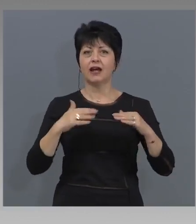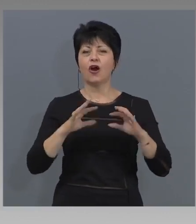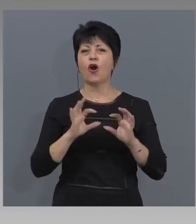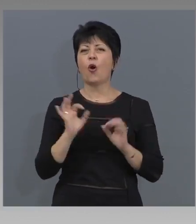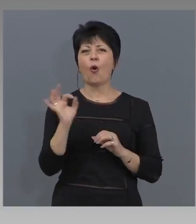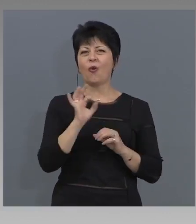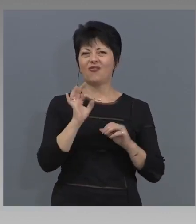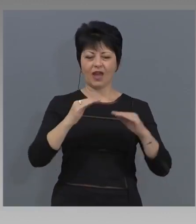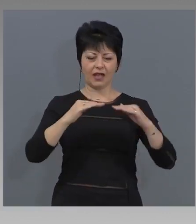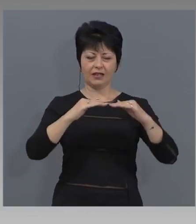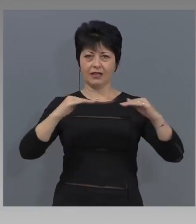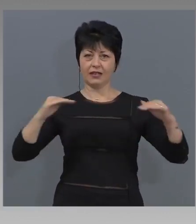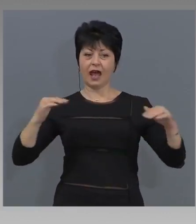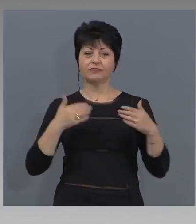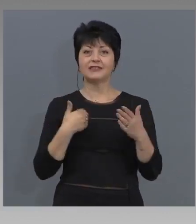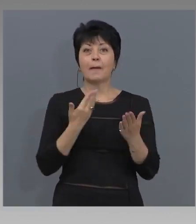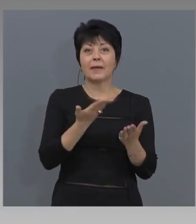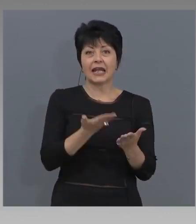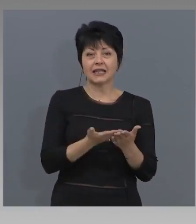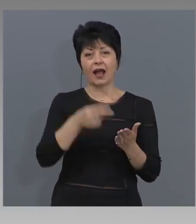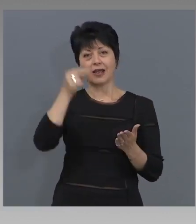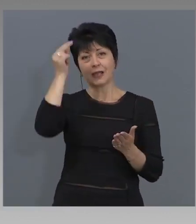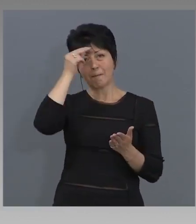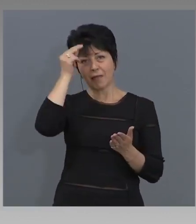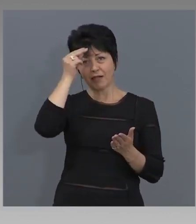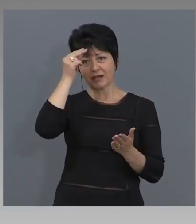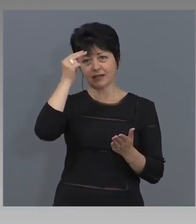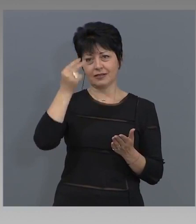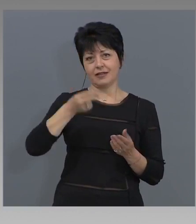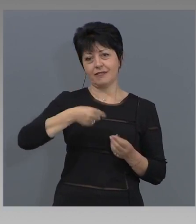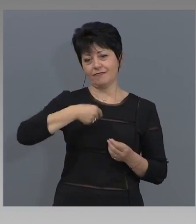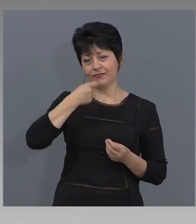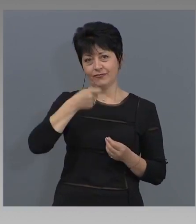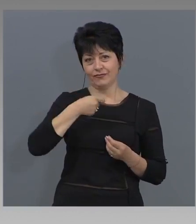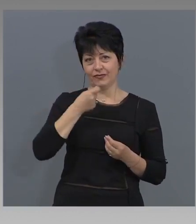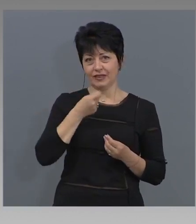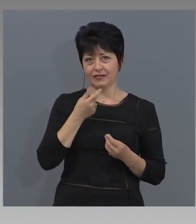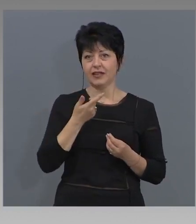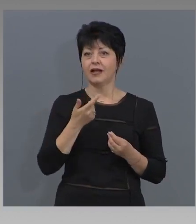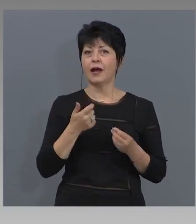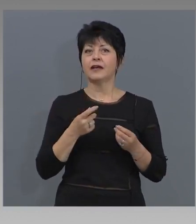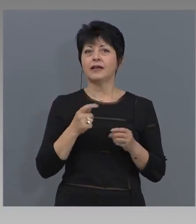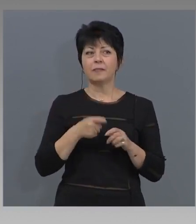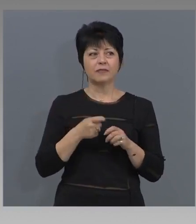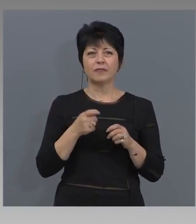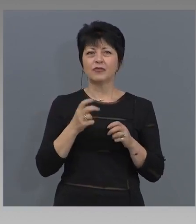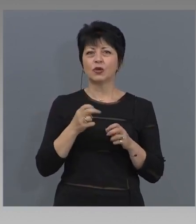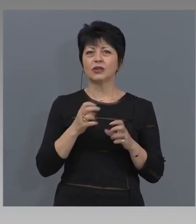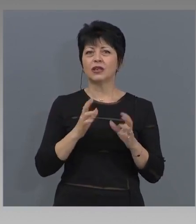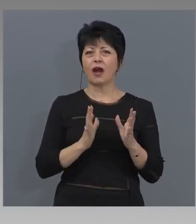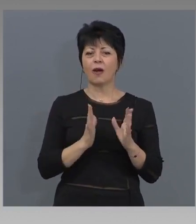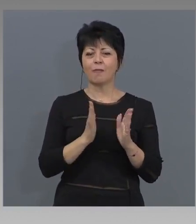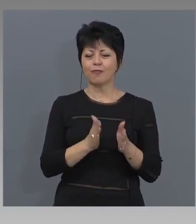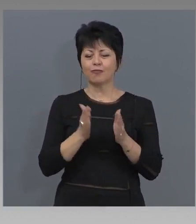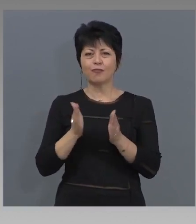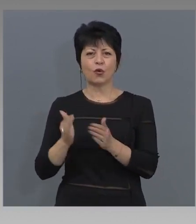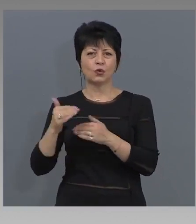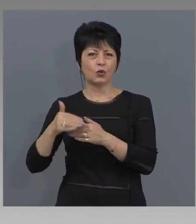предлагат български храни и български ястия, произведени от продукти, които са доставени от български хранителни